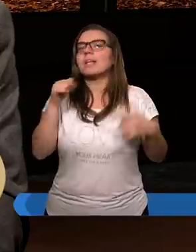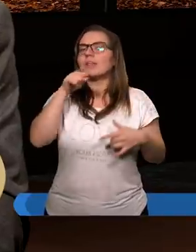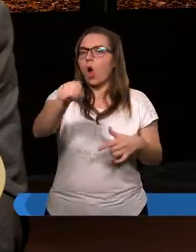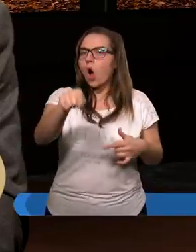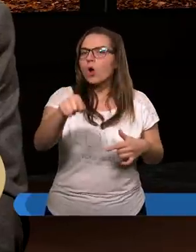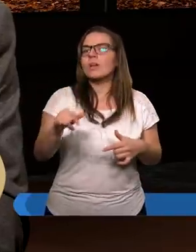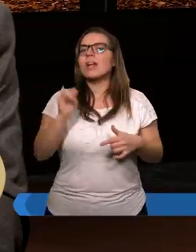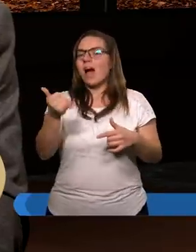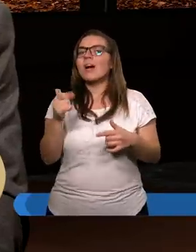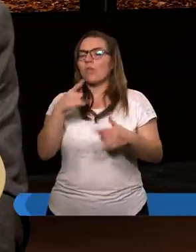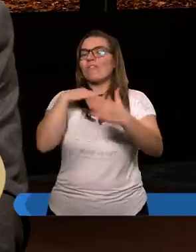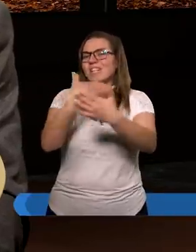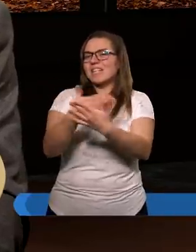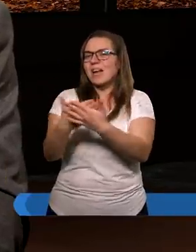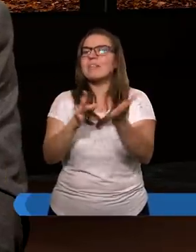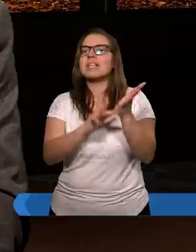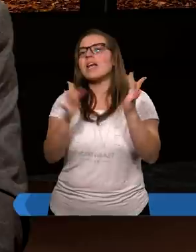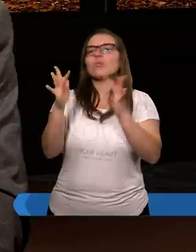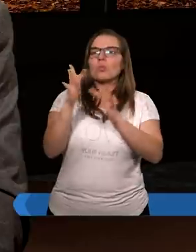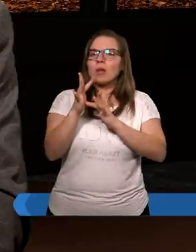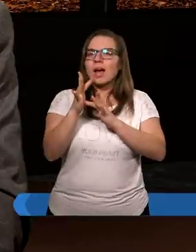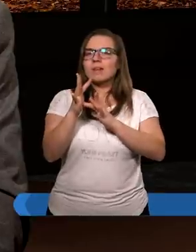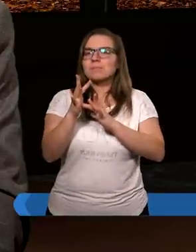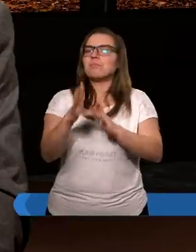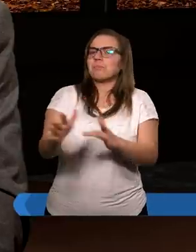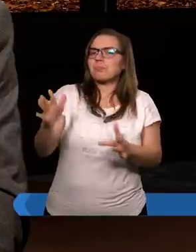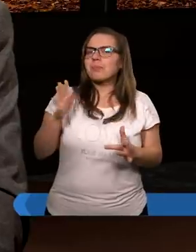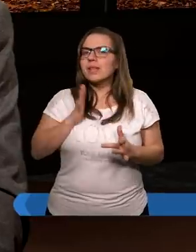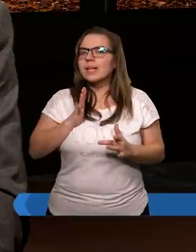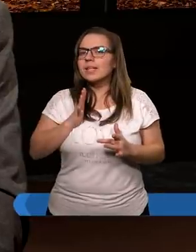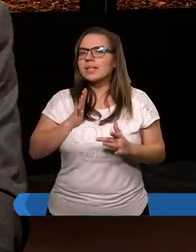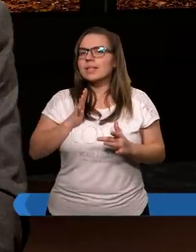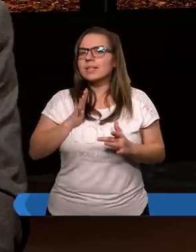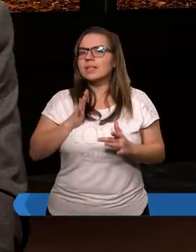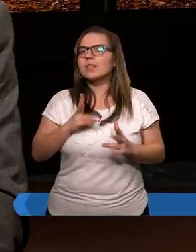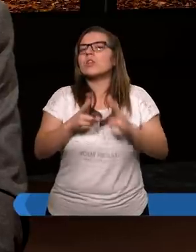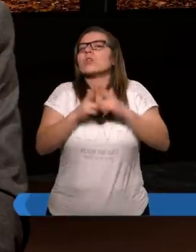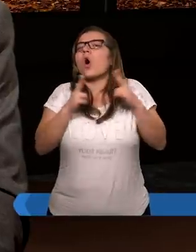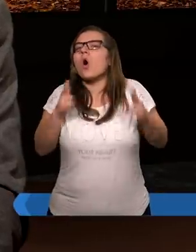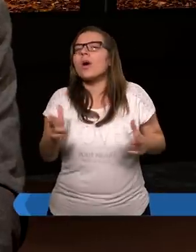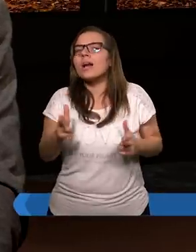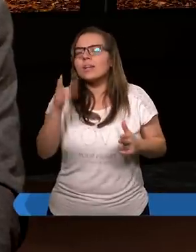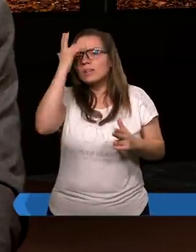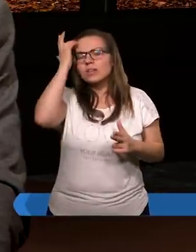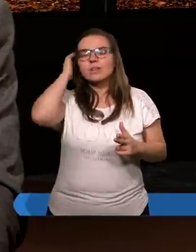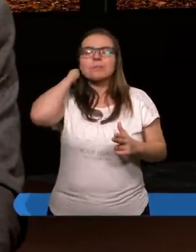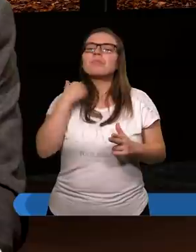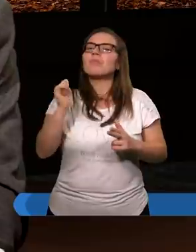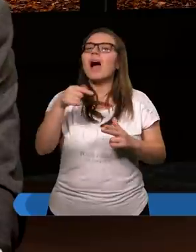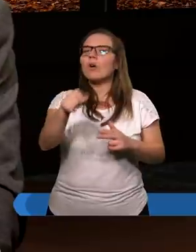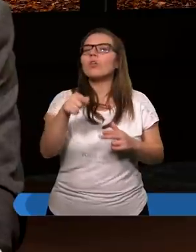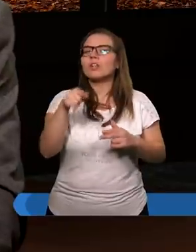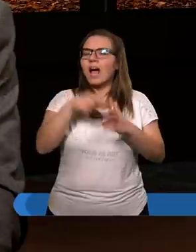oni jako wyznawcy Jezusa byli określani jako wyznawcy tej drogi.